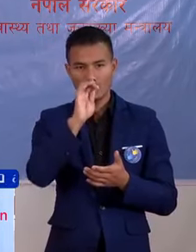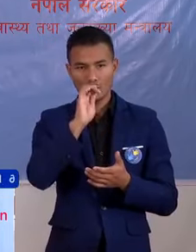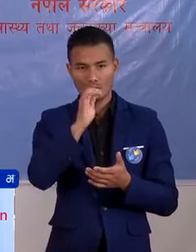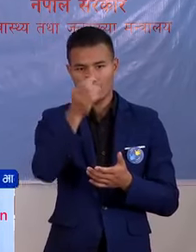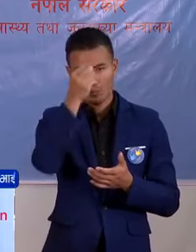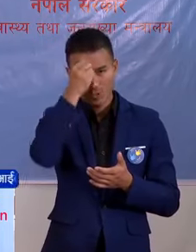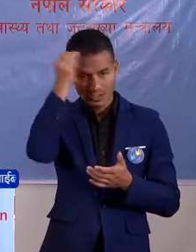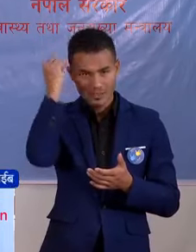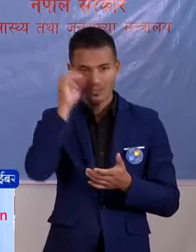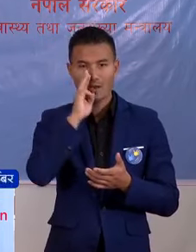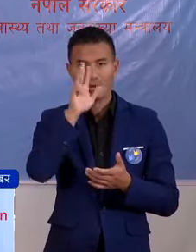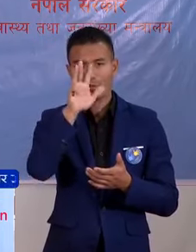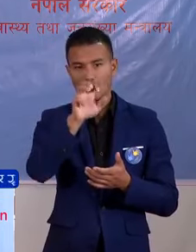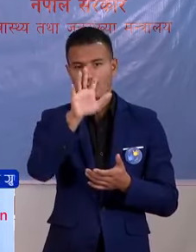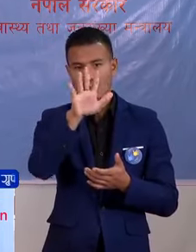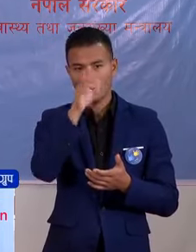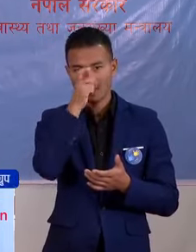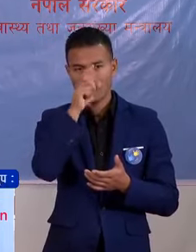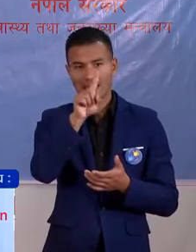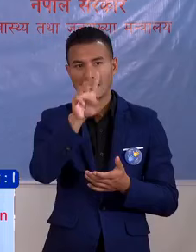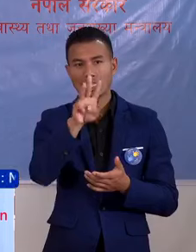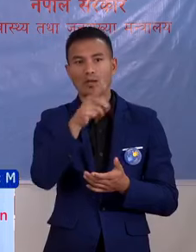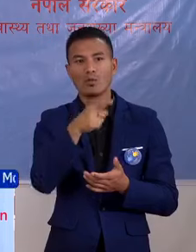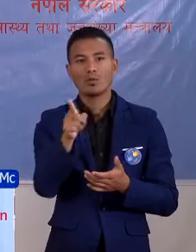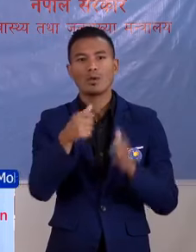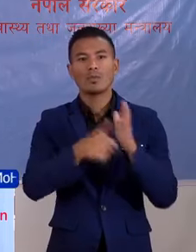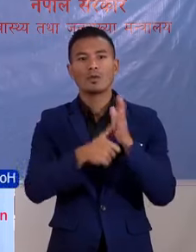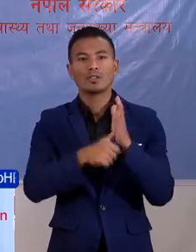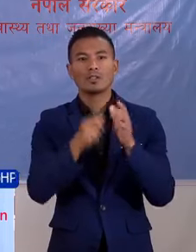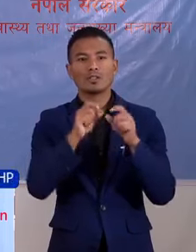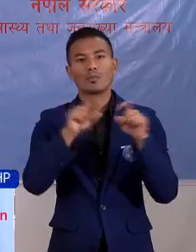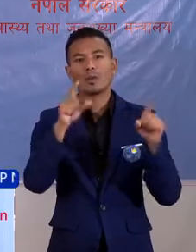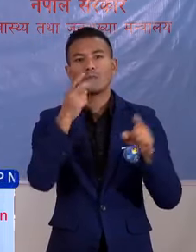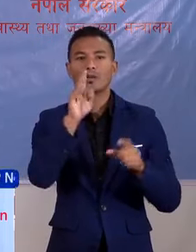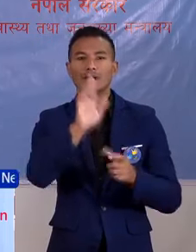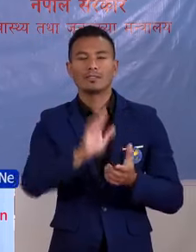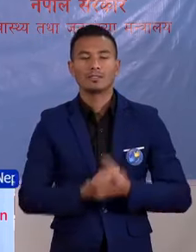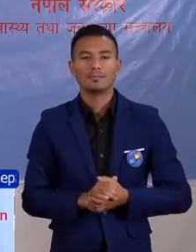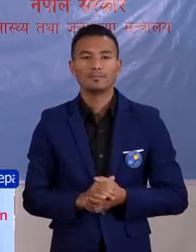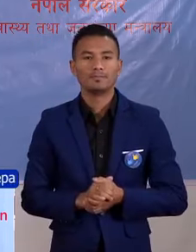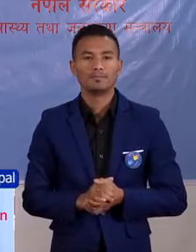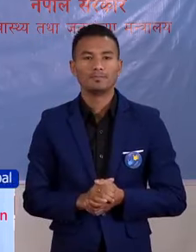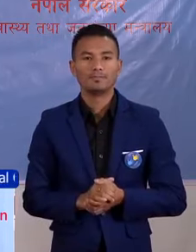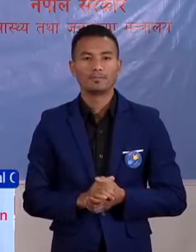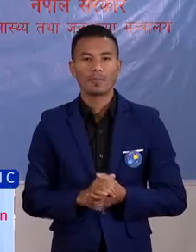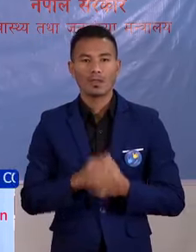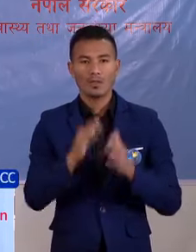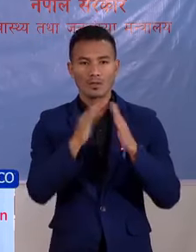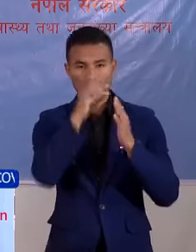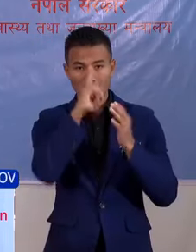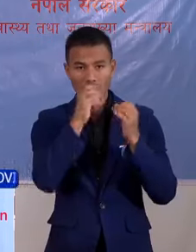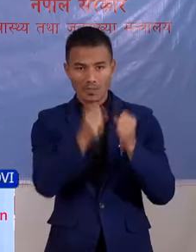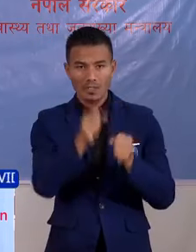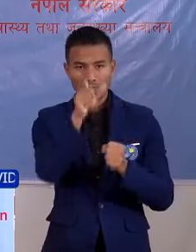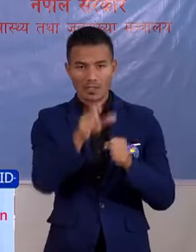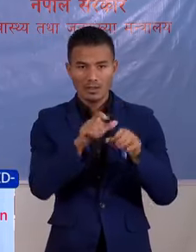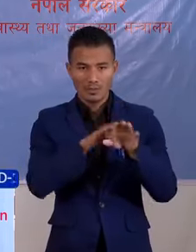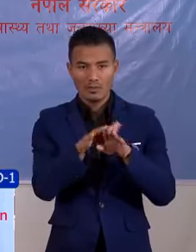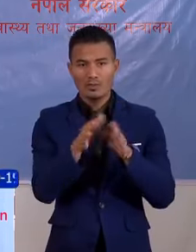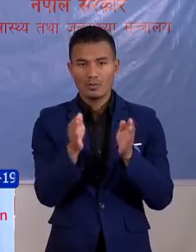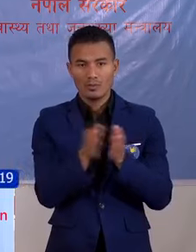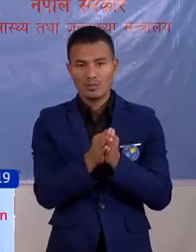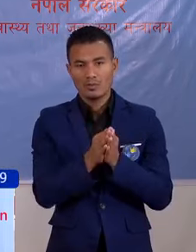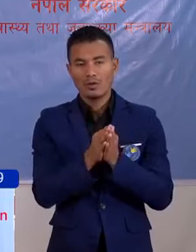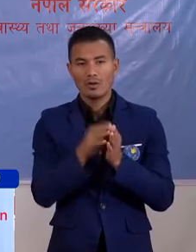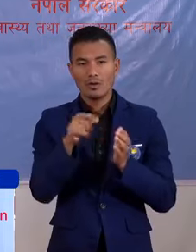पस्षिम प्रदेश मां 9,513 वटा परिक्षेन अरू सम्पन्न भहेका छन। कौरेंटाइन मां रहेका व्यक्ति हरू को संख्या